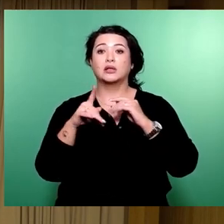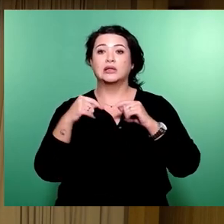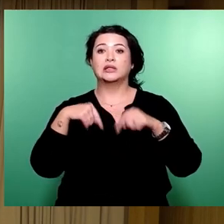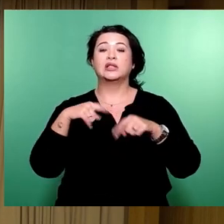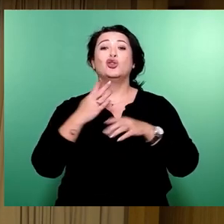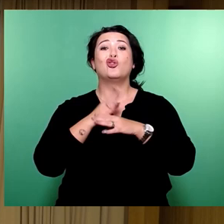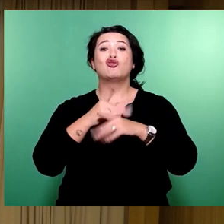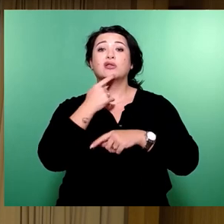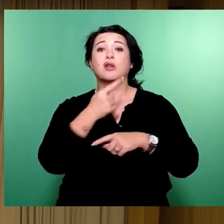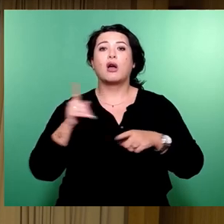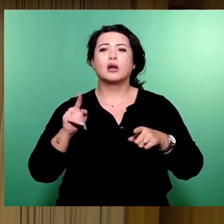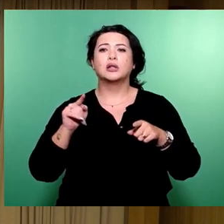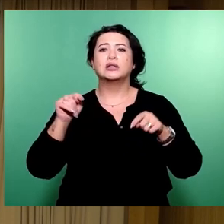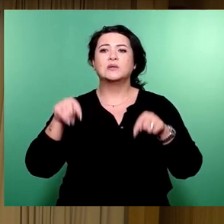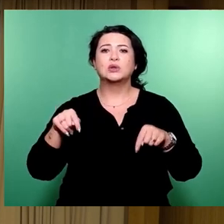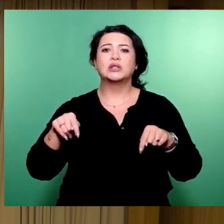was hier angeht...